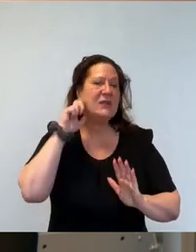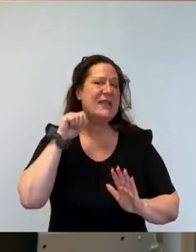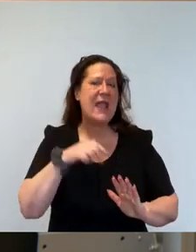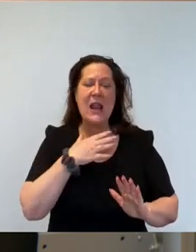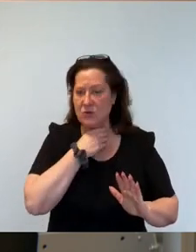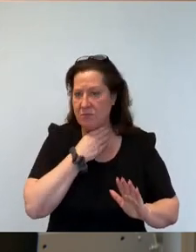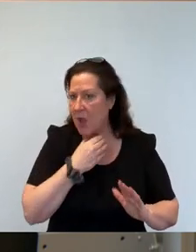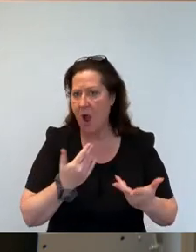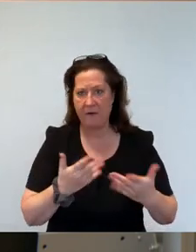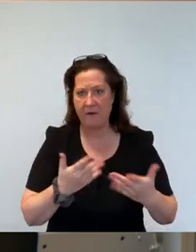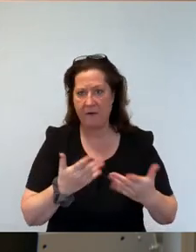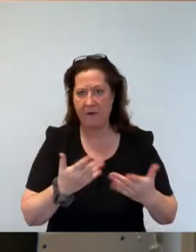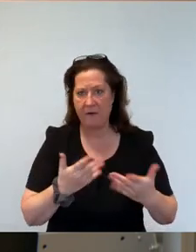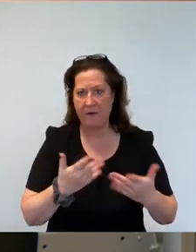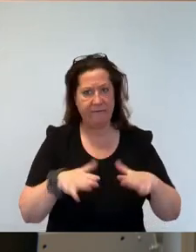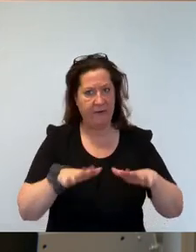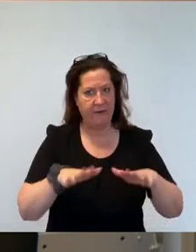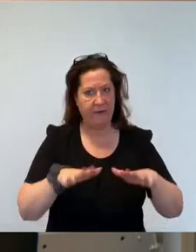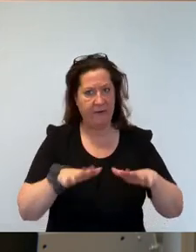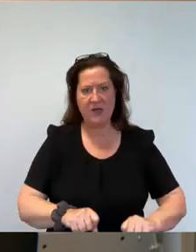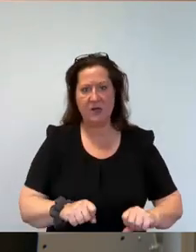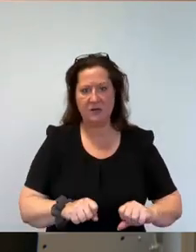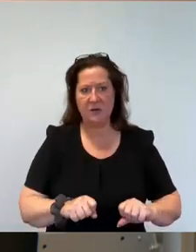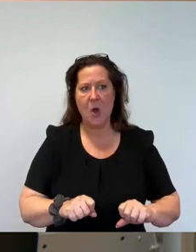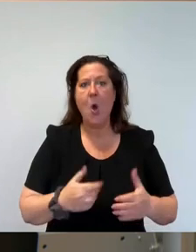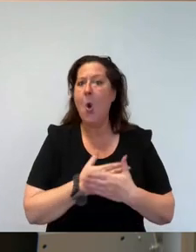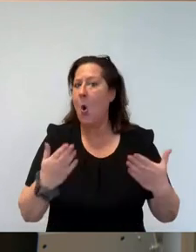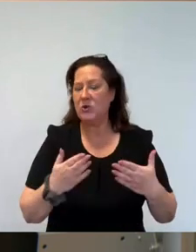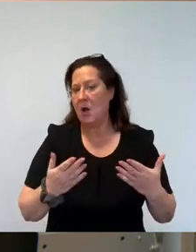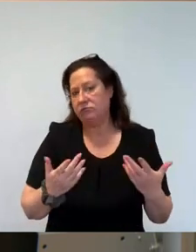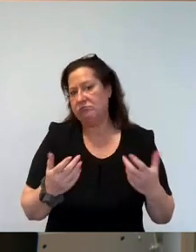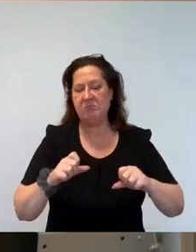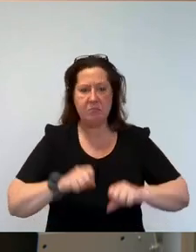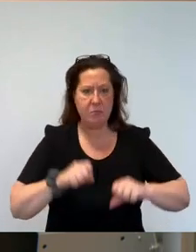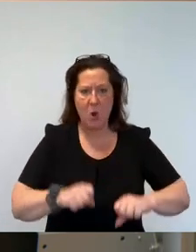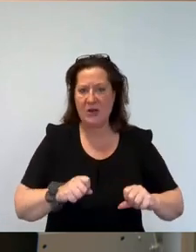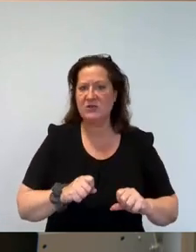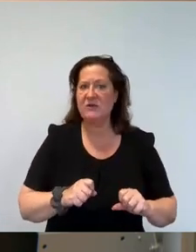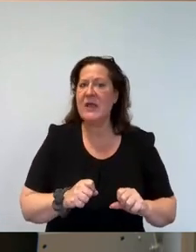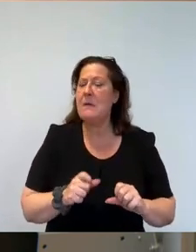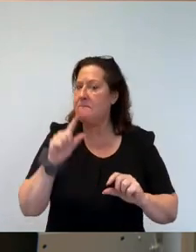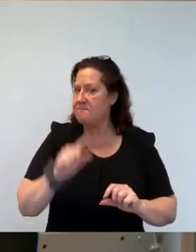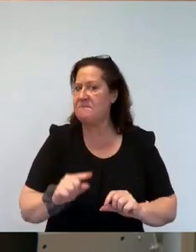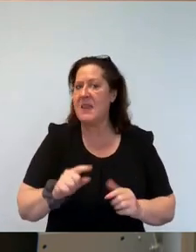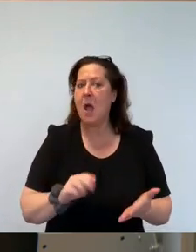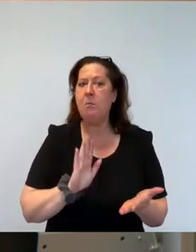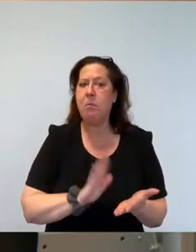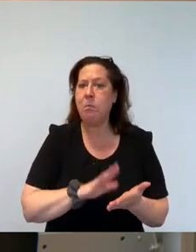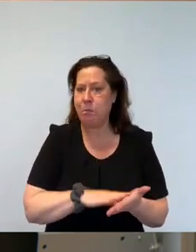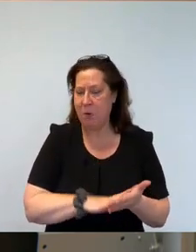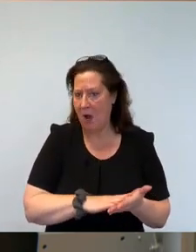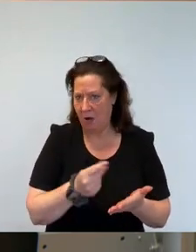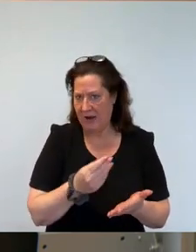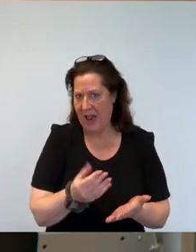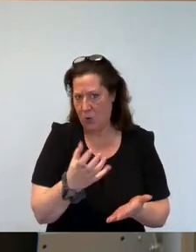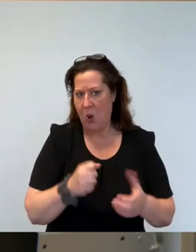Waren einkaufen können. Es wird möglich sein, kleine Beträge im Bar abzuheben. Sie hatten es ja schon gesagt, aber wir müssen es unbedingt